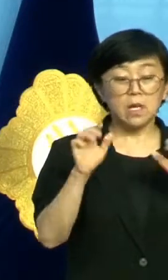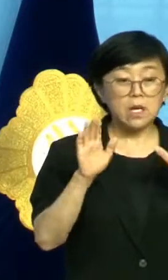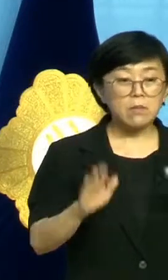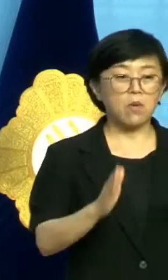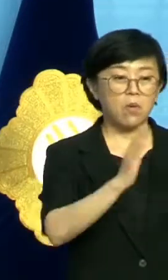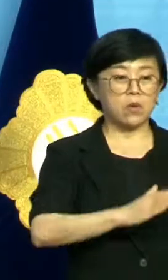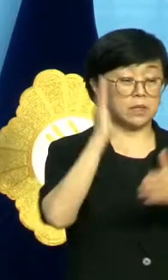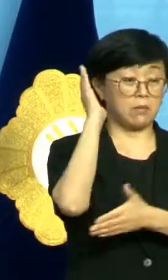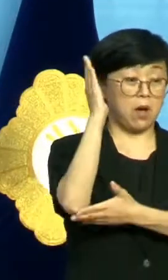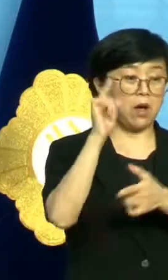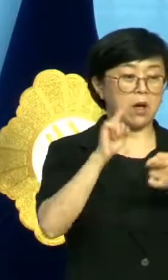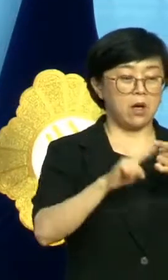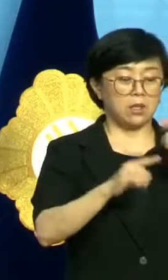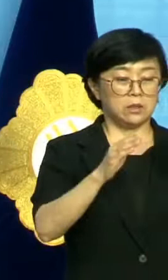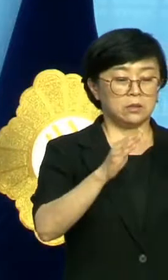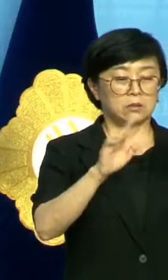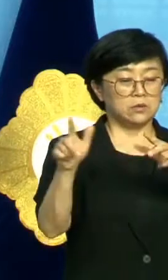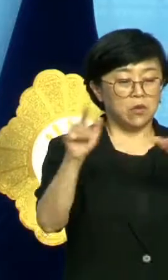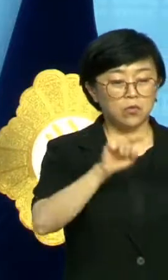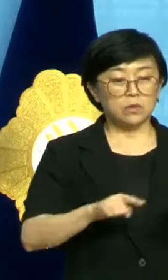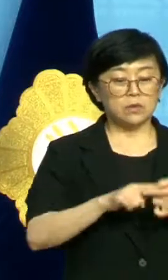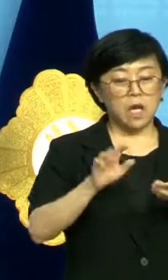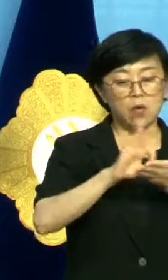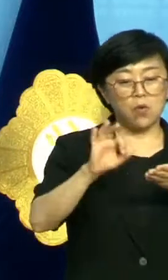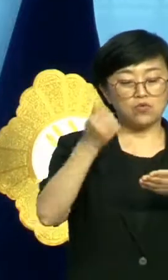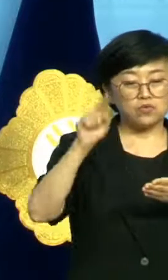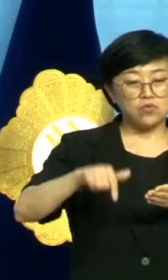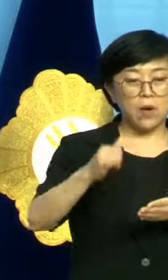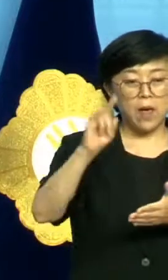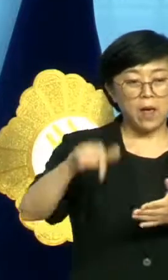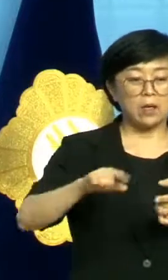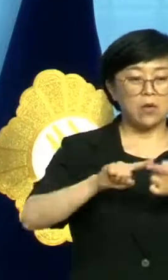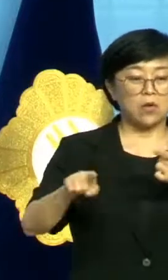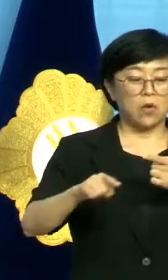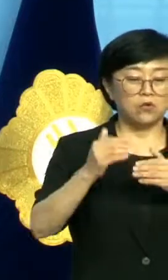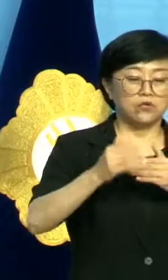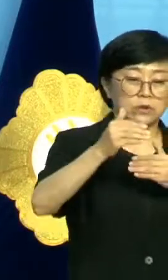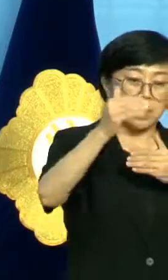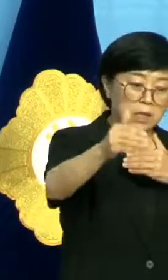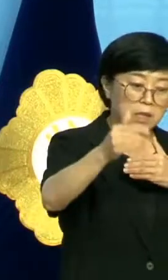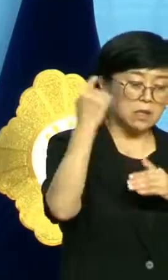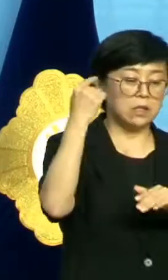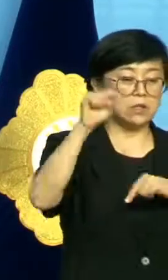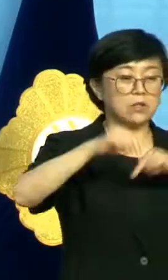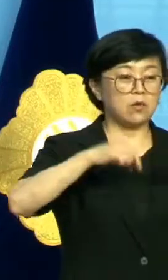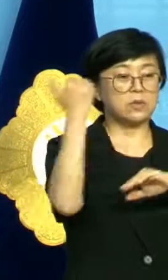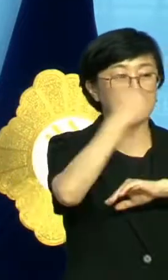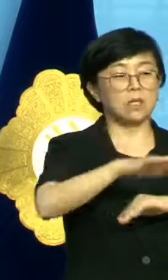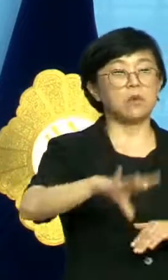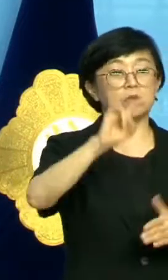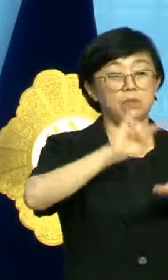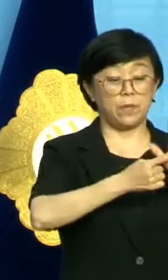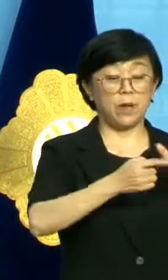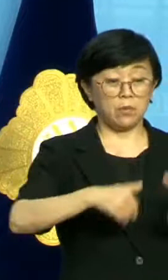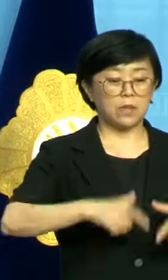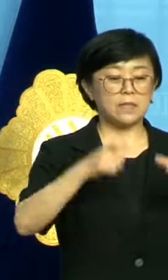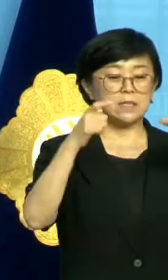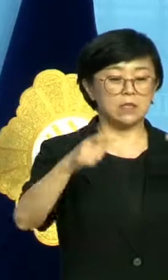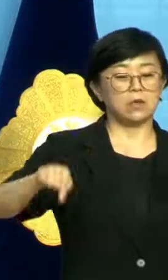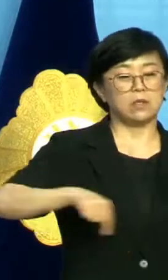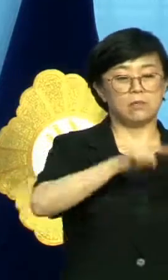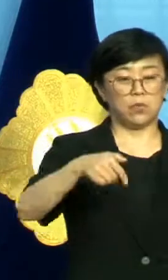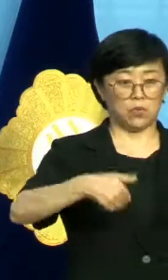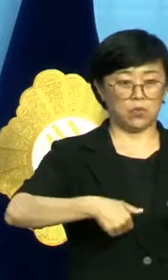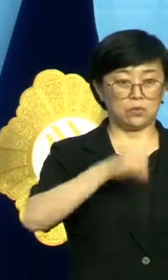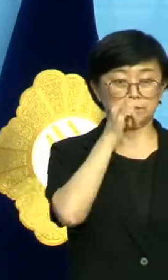공론화는 전국 공론화와 사용 후 해결료 중장기 정책이 먼저 나온 뒤에 지역 공론화를 진행했어야